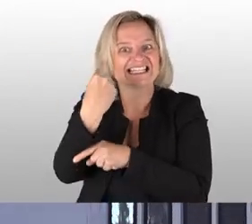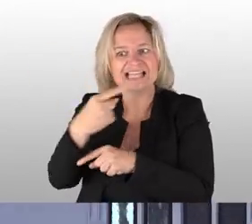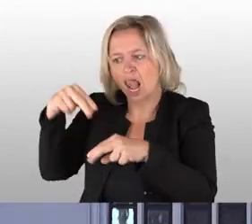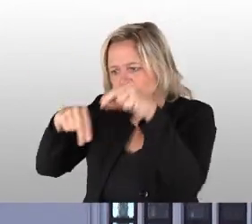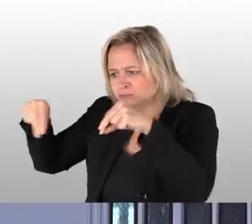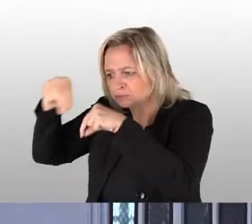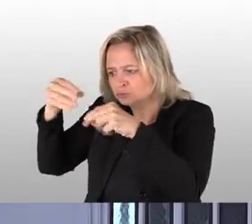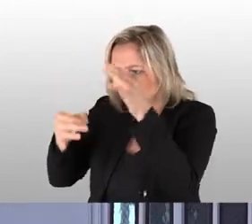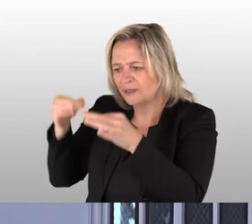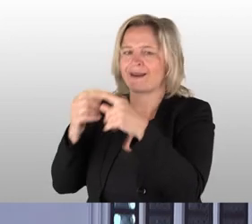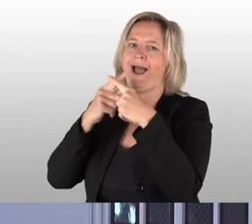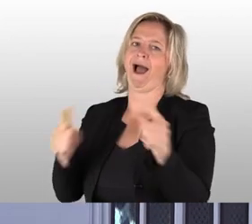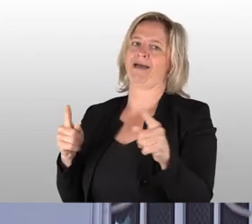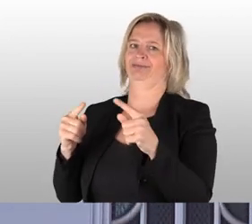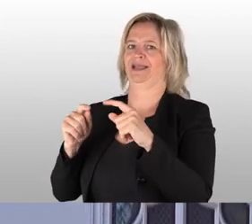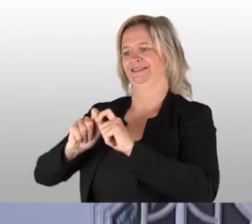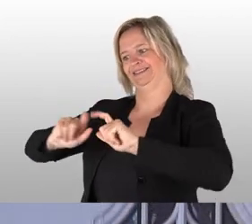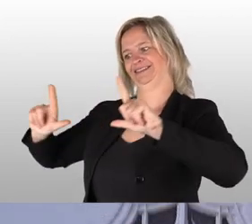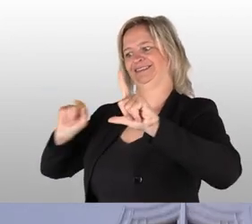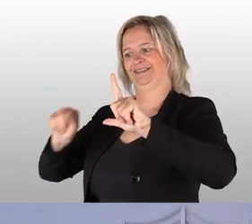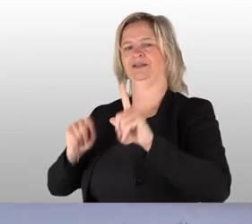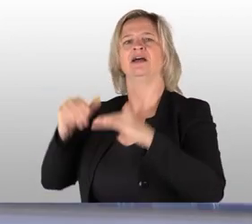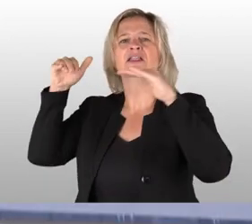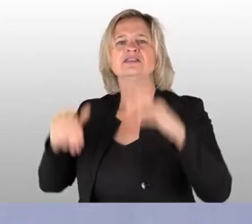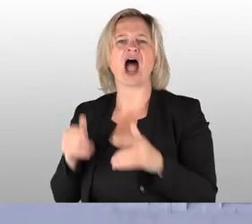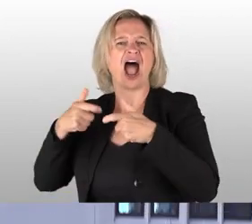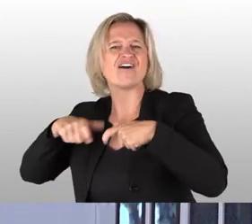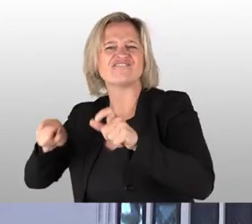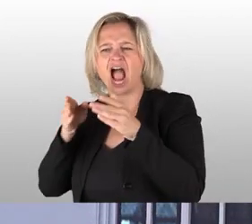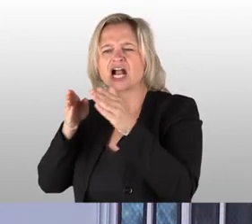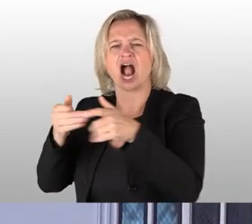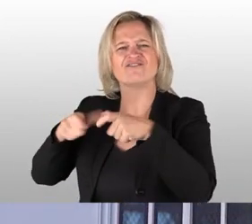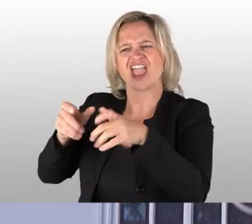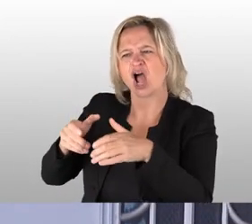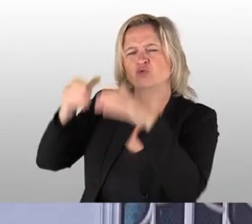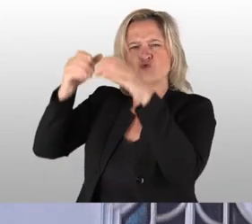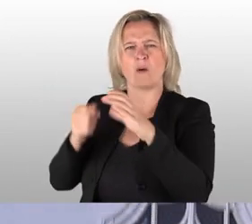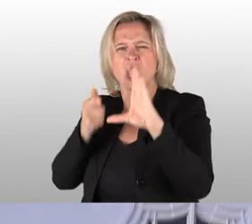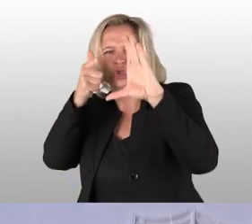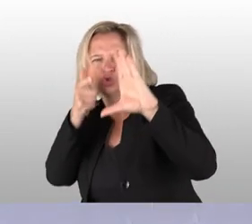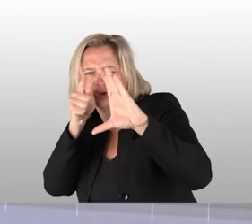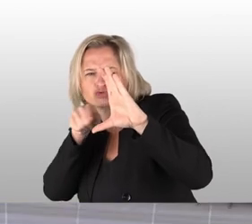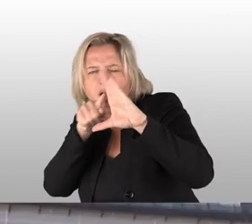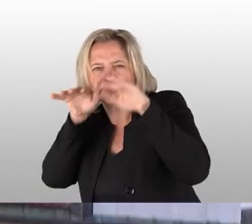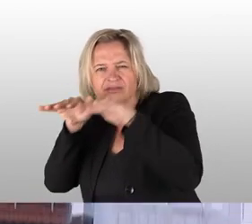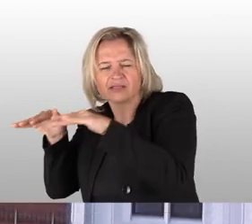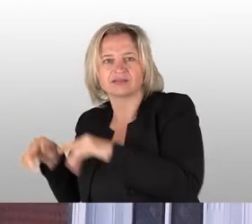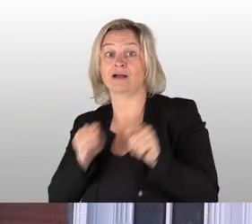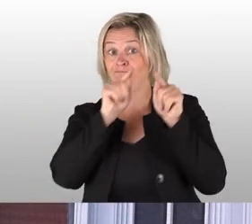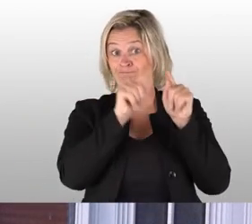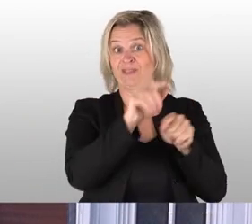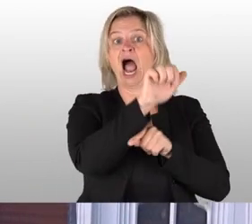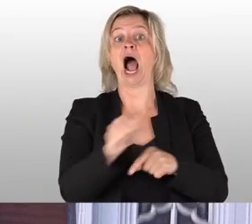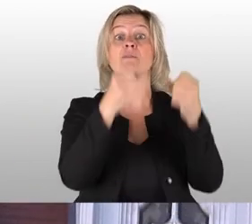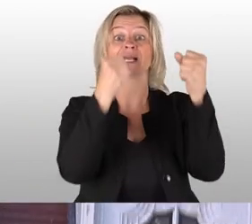immer ein bisschen anders aus. Da hatte man Wehrgänge und Wehrtürme, Schießscharten und ähnliches. Die Albrechtsburg zeigt uns in der